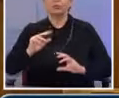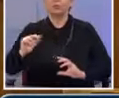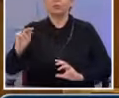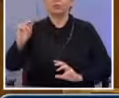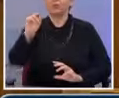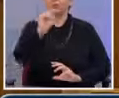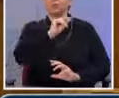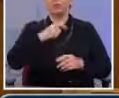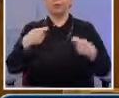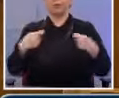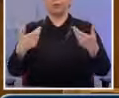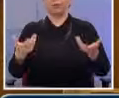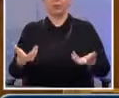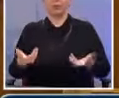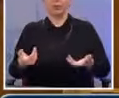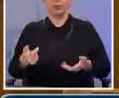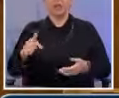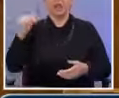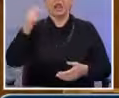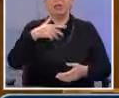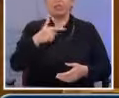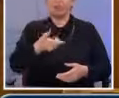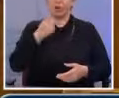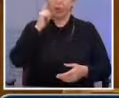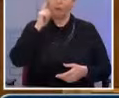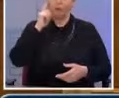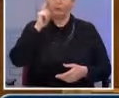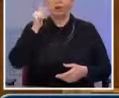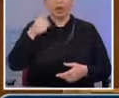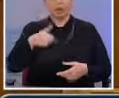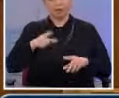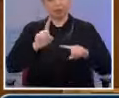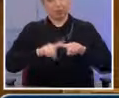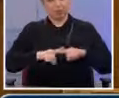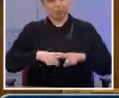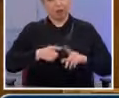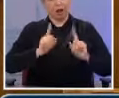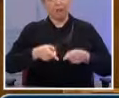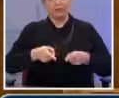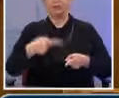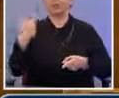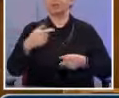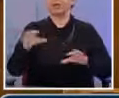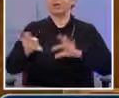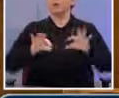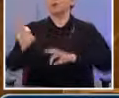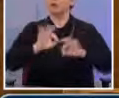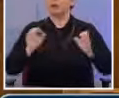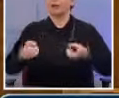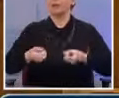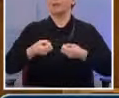πολιτική βούληση αναθέρμανσης της κάθε οικονομίας, μοιράζοντας θέσεις εργασίας, μοιράζοντας ευτυχία.